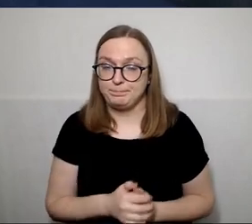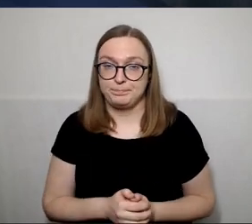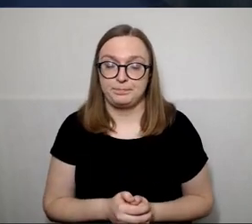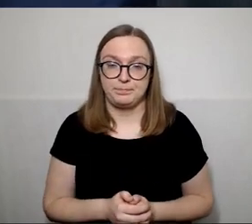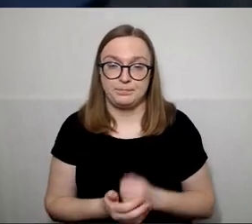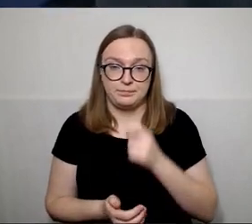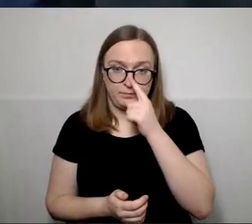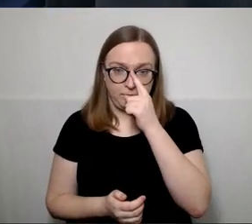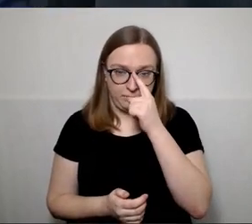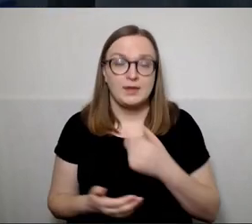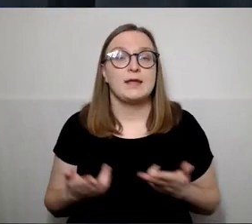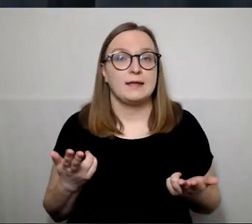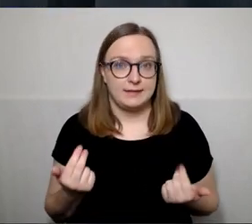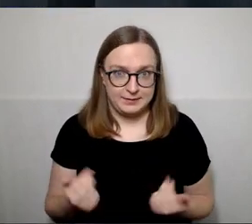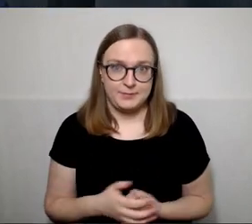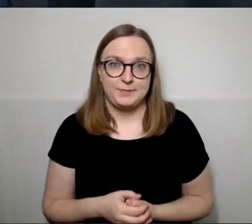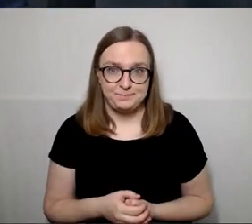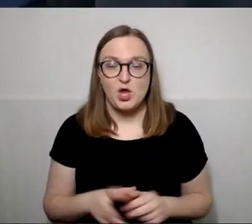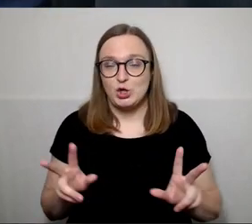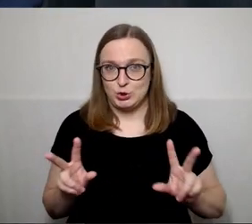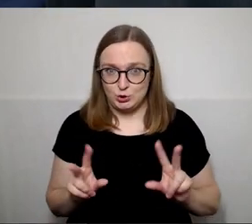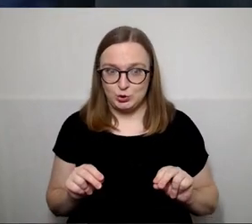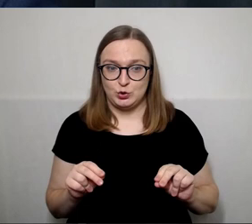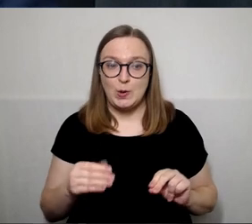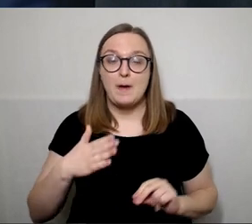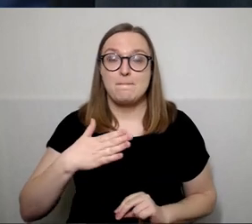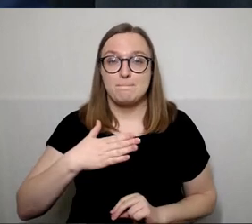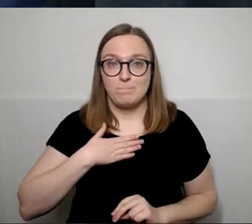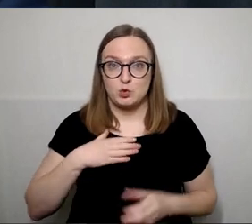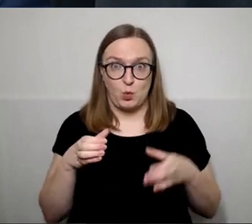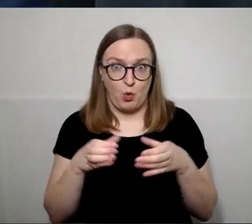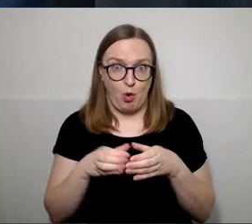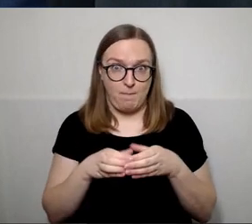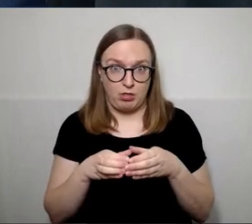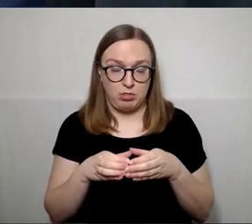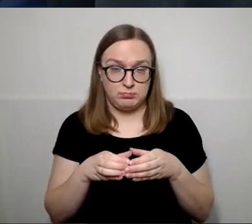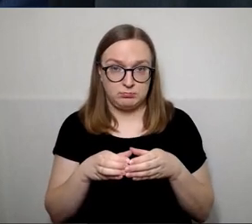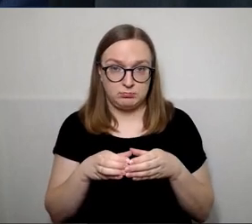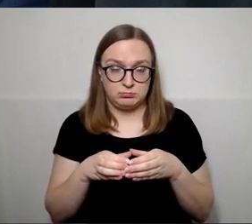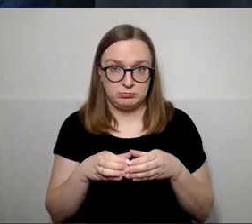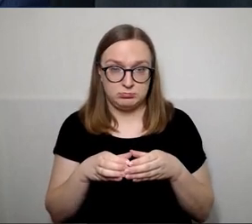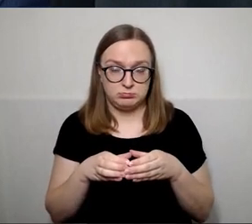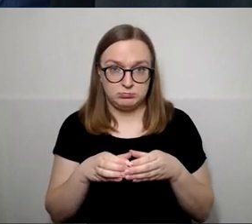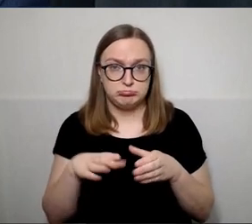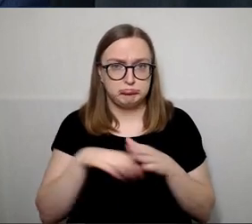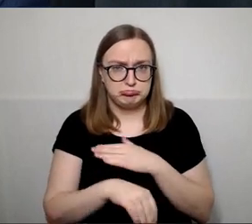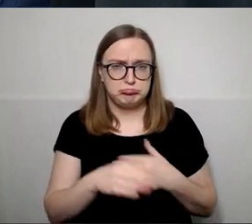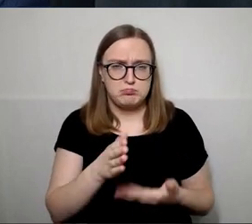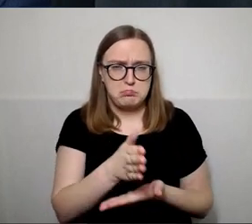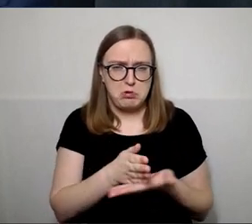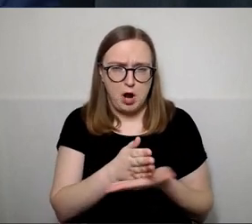Taip. Iš tikrųjų, mūsų komanda tai yra komanda turinti patirtis,